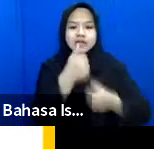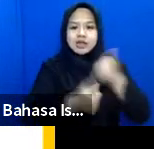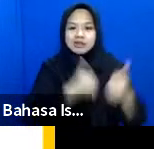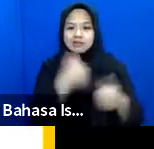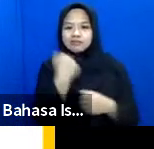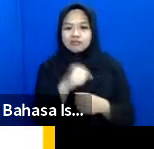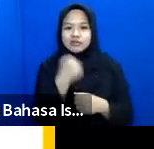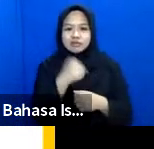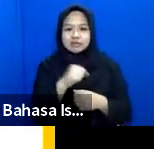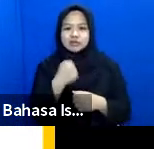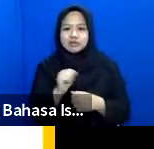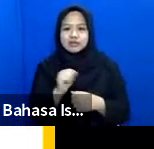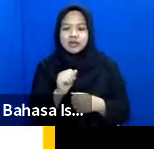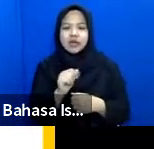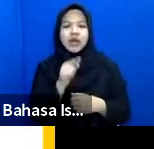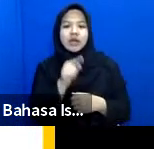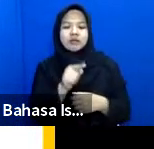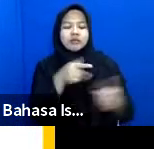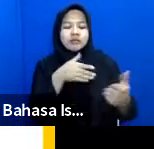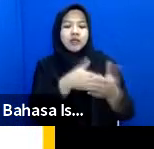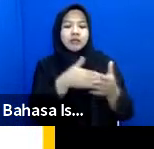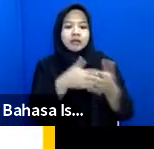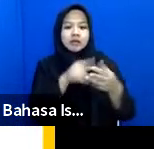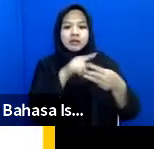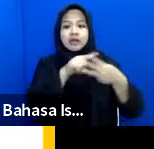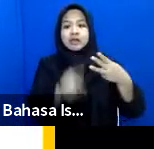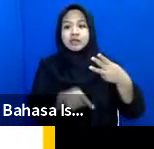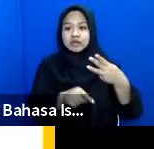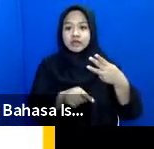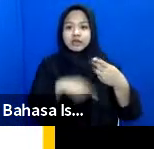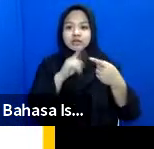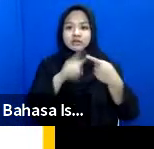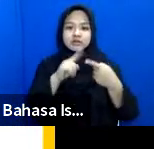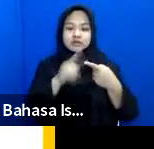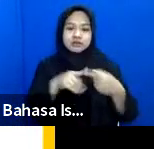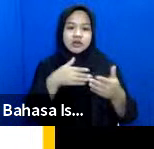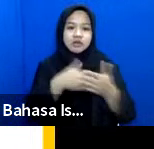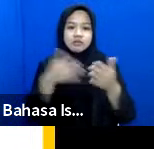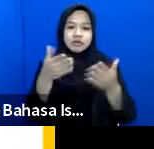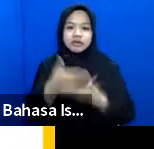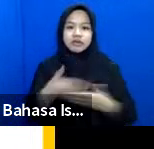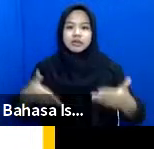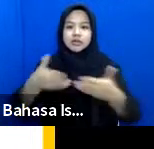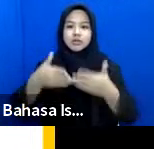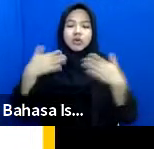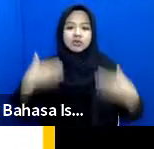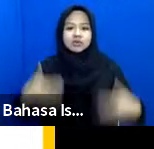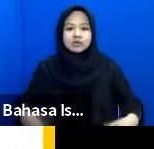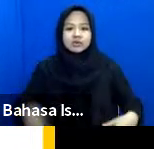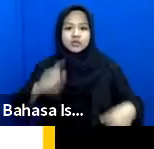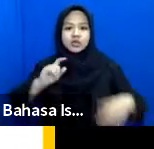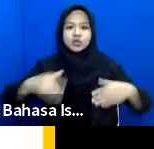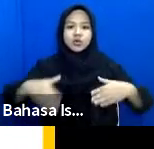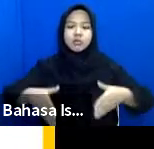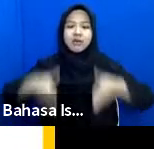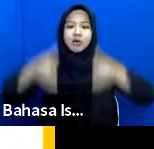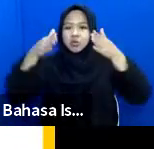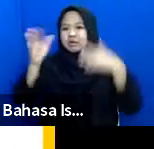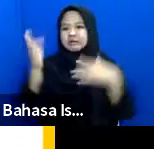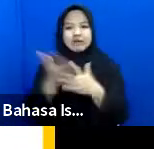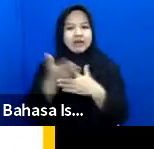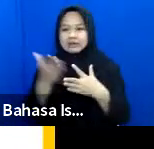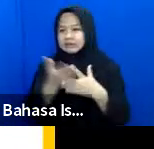ini hambatan dibagi tiga yang pertama ada hambatan lingkungan fisik contohnya bangunan yang tidak aksesibel